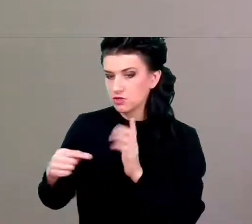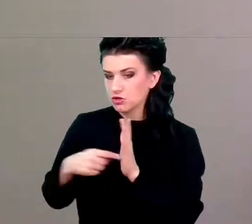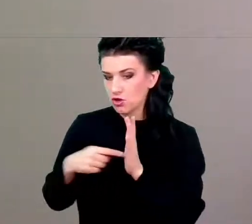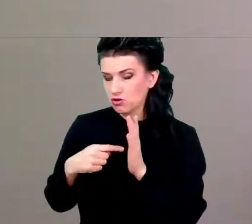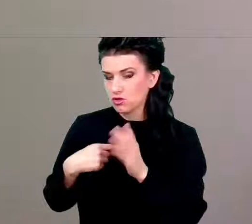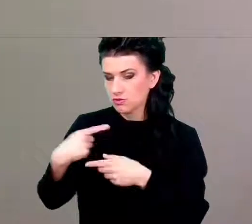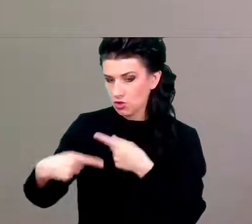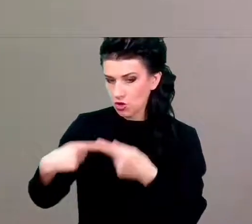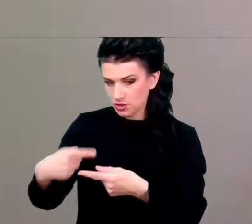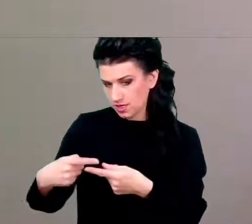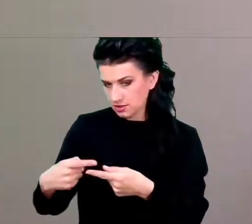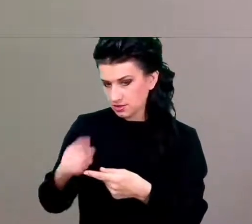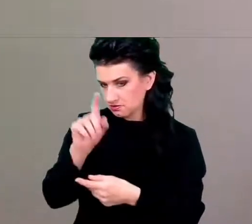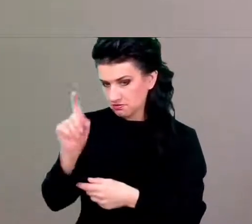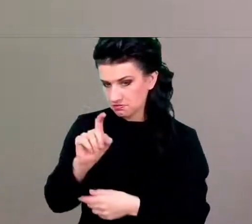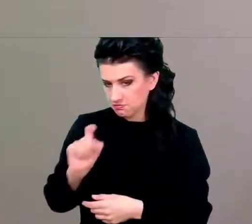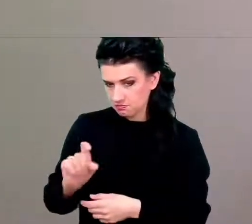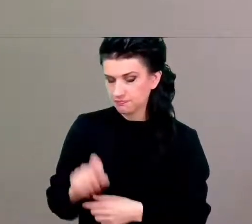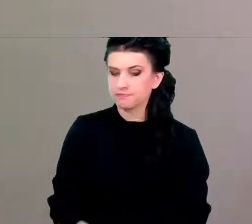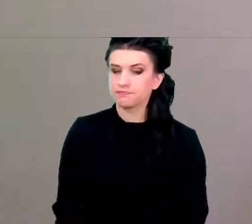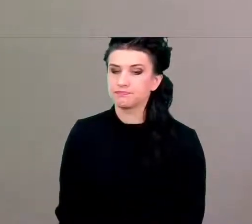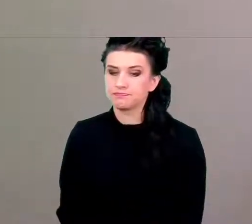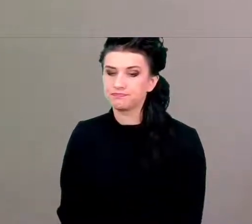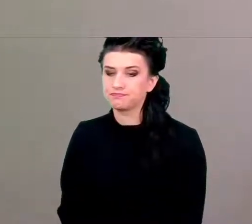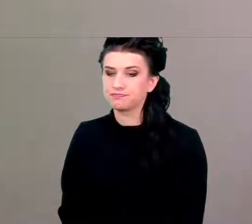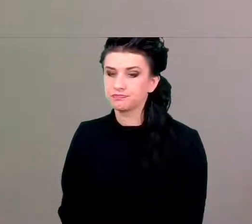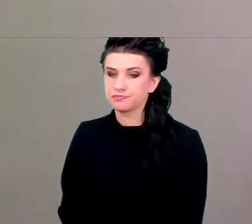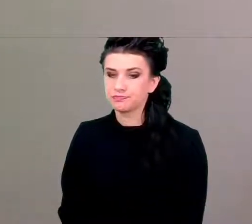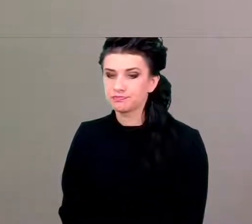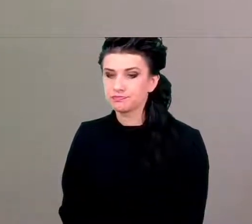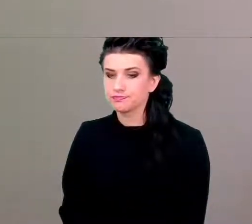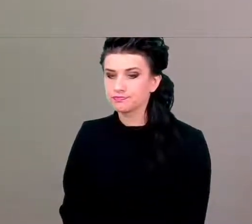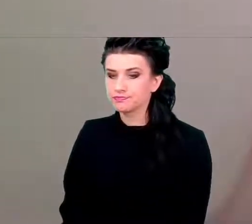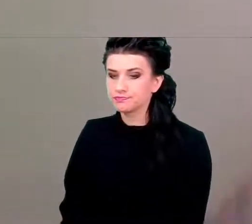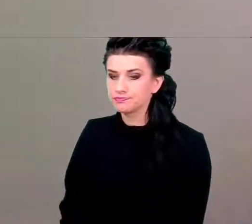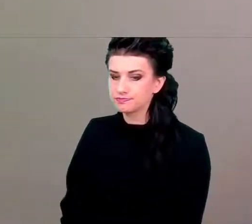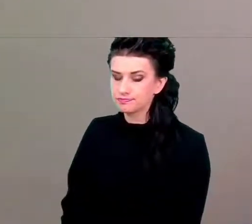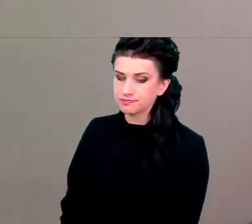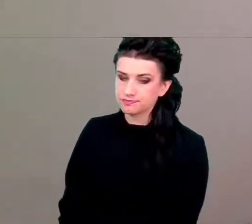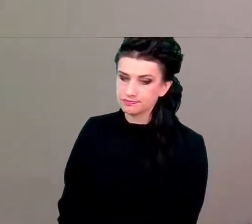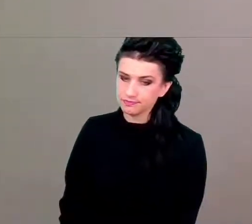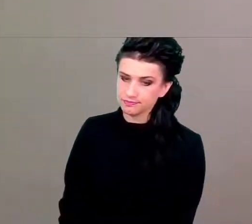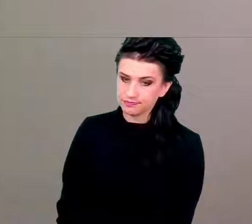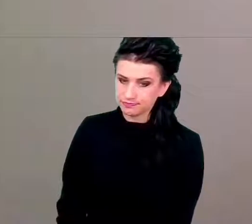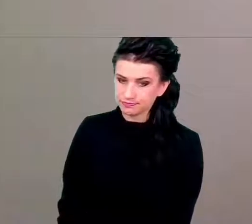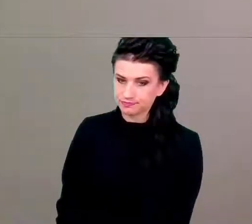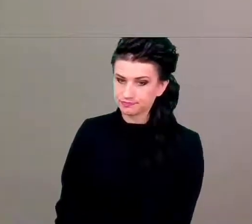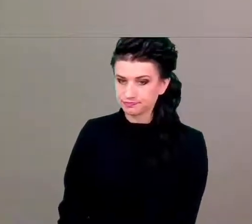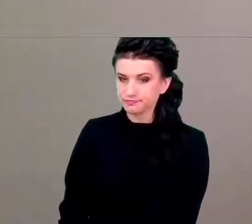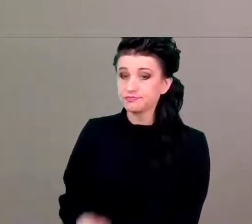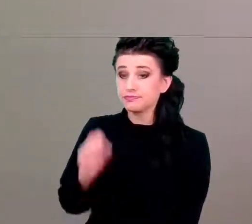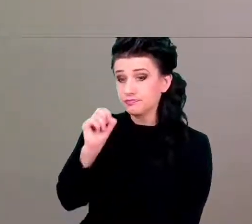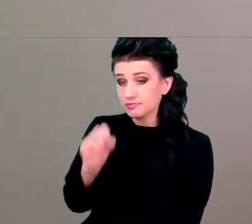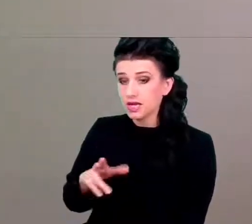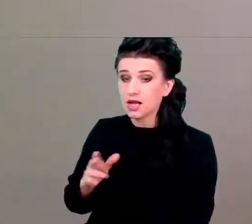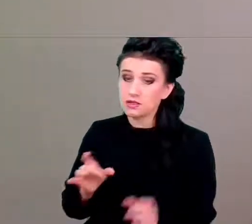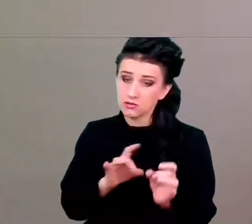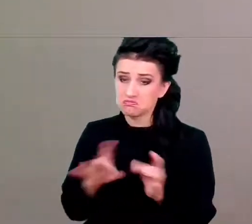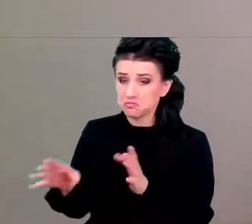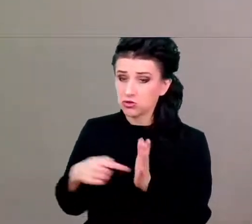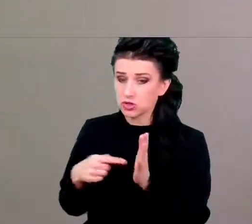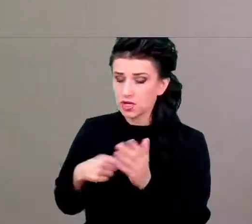Czy dobrze usłyszałem? Chodzi o mógłę mózgową? Tak, tak, dokładnie. Tak, no to od razu mogę powiedzieć, że